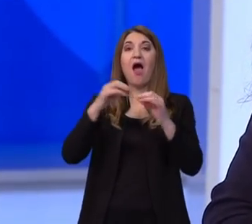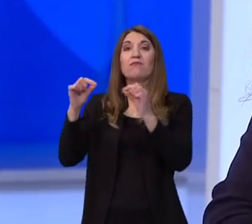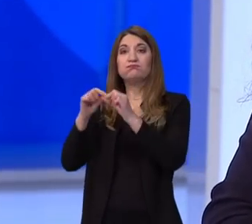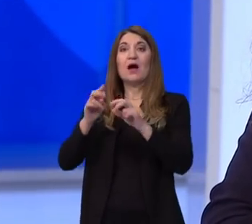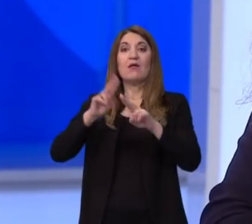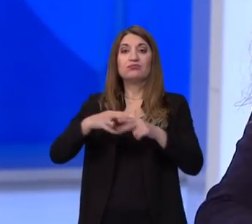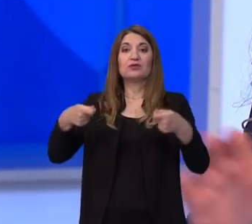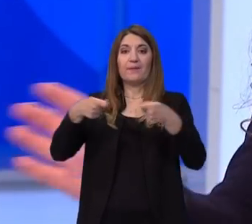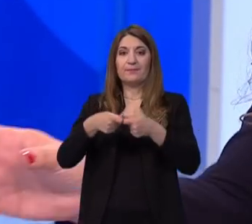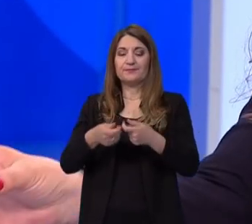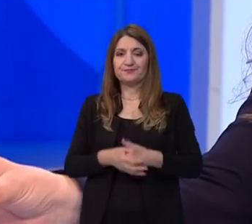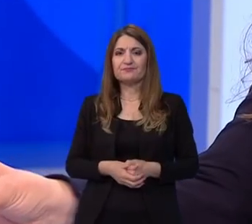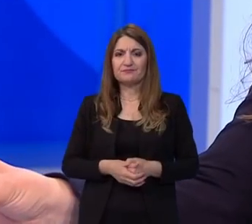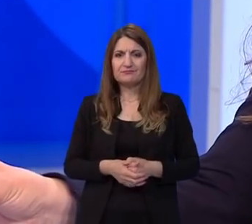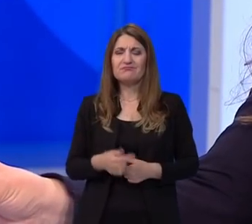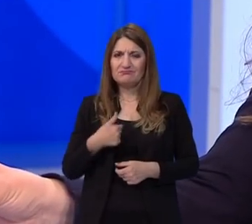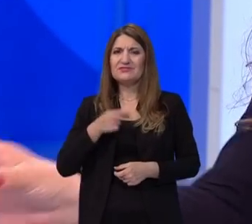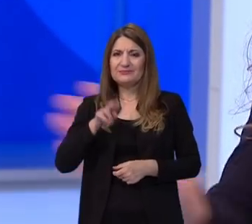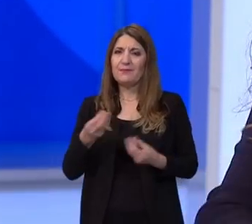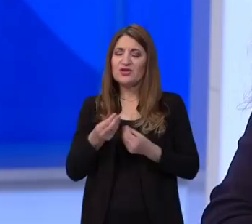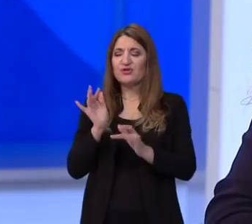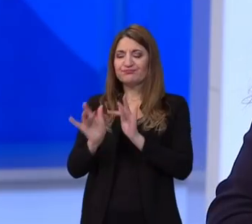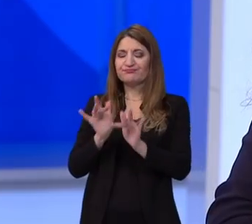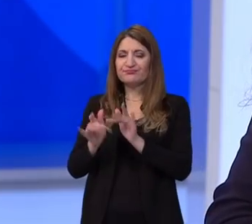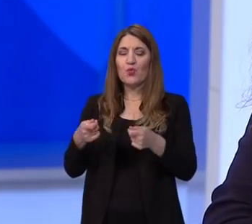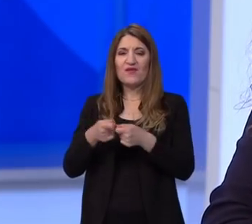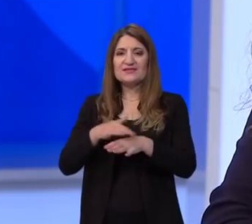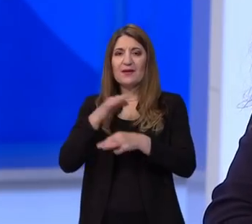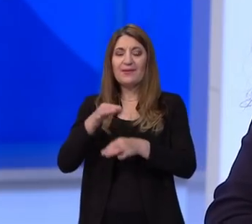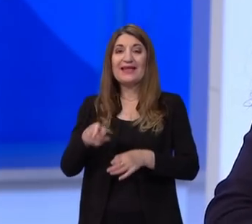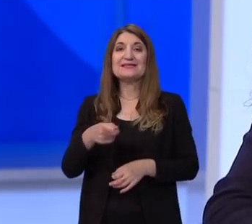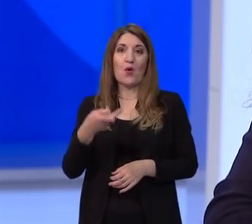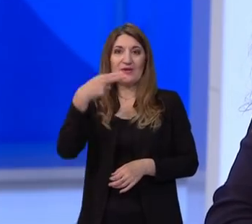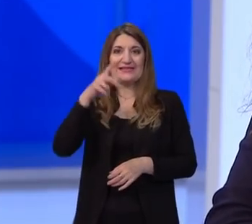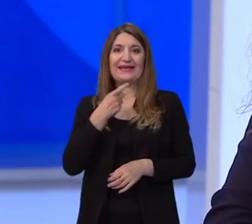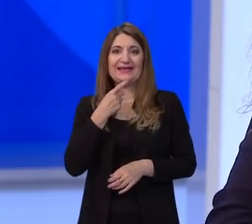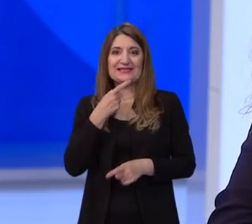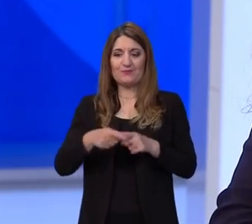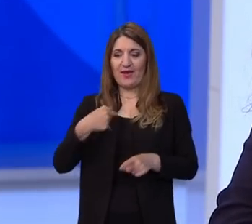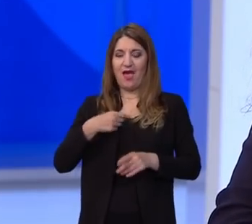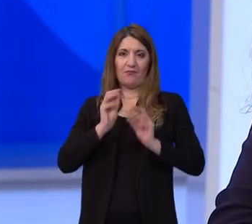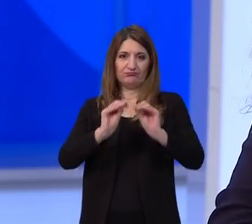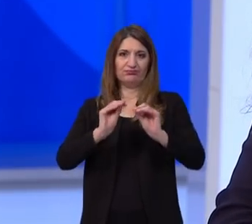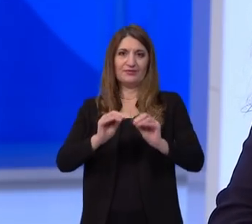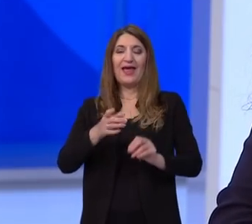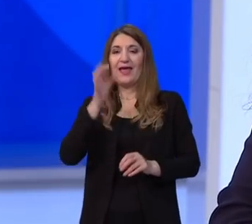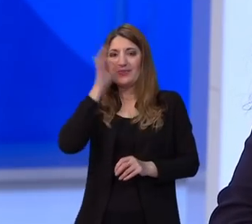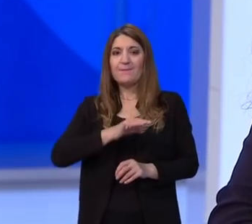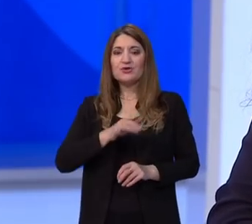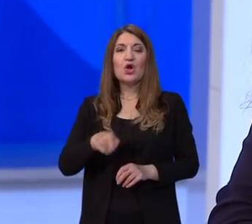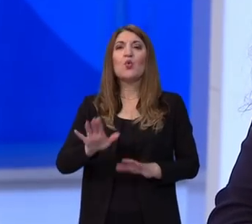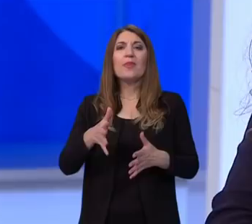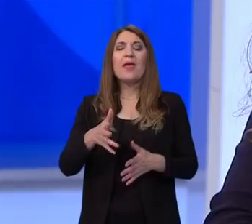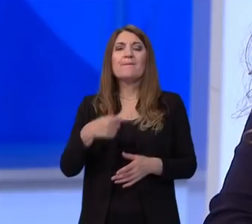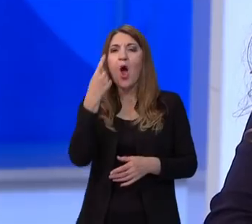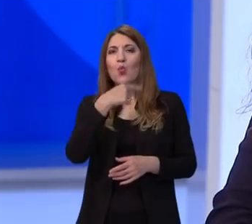dobro programa. Imam ja neki zamirki na maturu, dakle, recimo matura iz jezika, stranog jezika, budući da predajem njemečki jezik, nema usmeni dio.